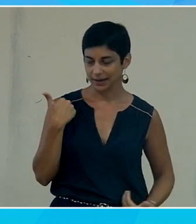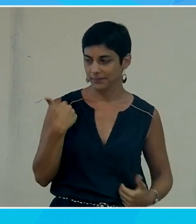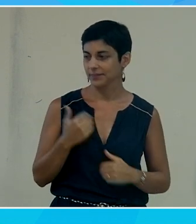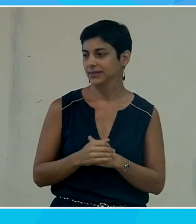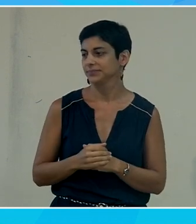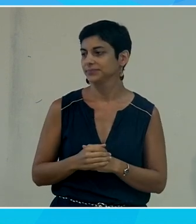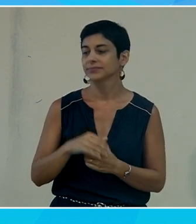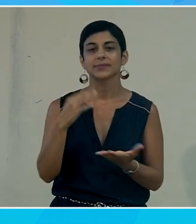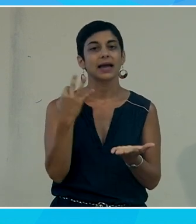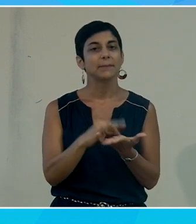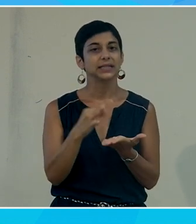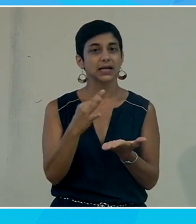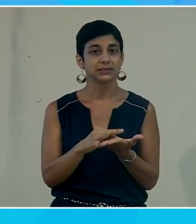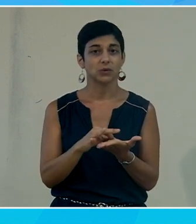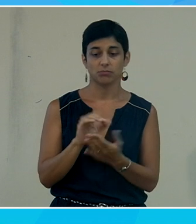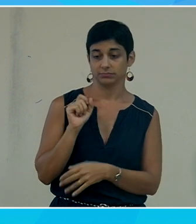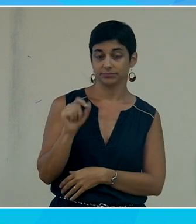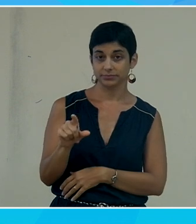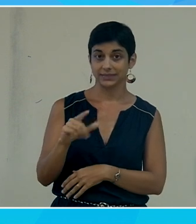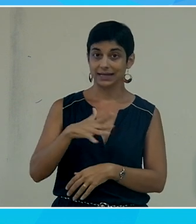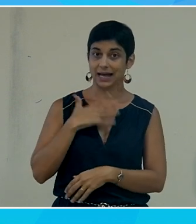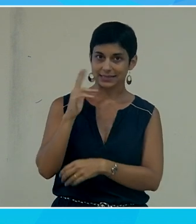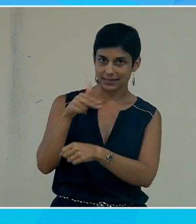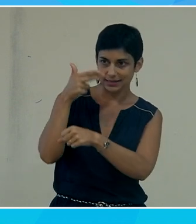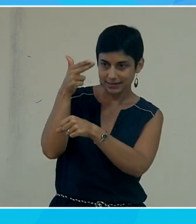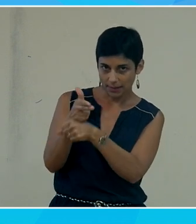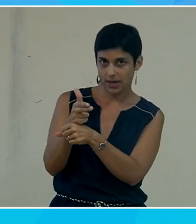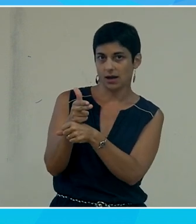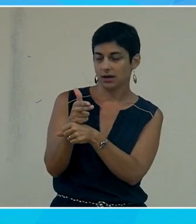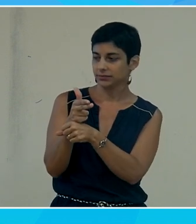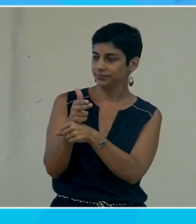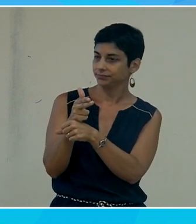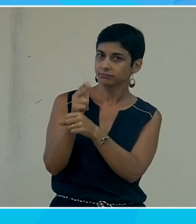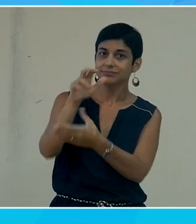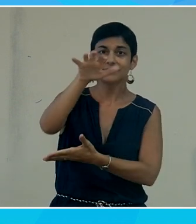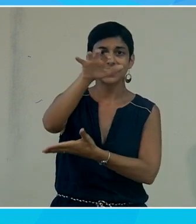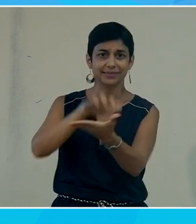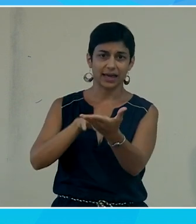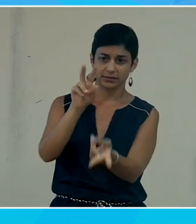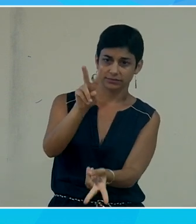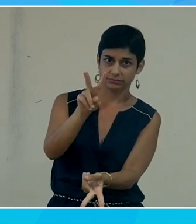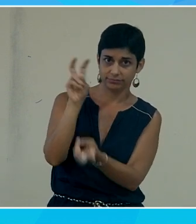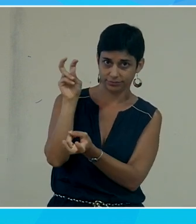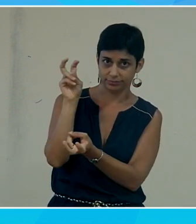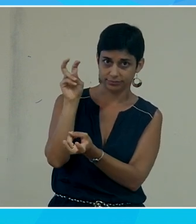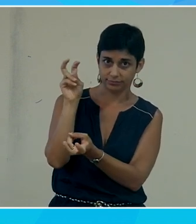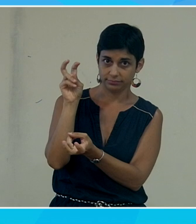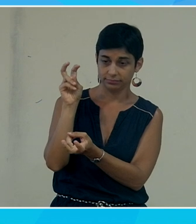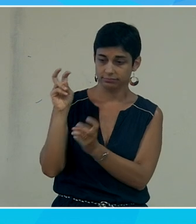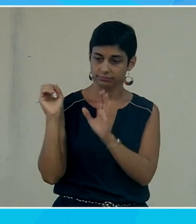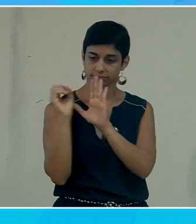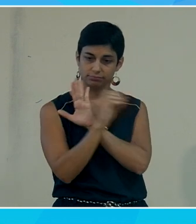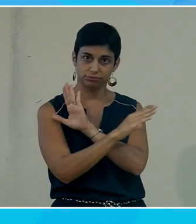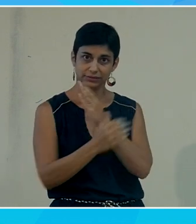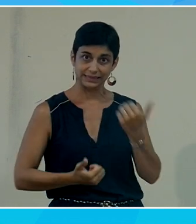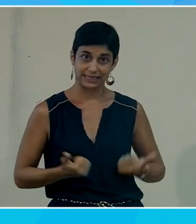l'application va être capable avec la caméra de voir du texte le texte en question va être envoyé vers des services qui vont analyser